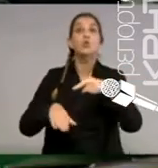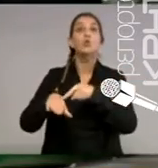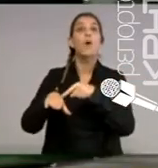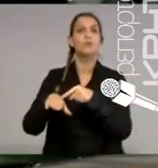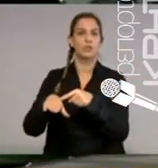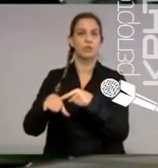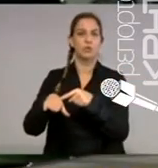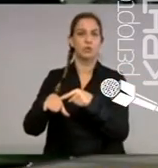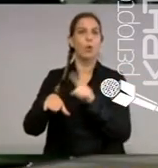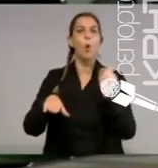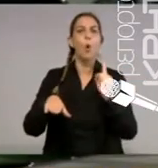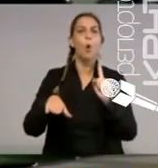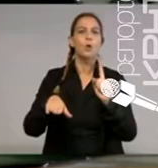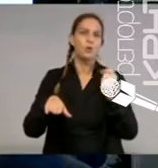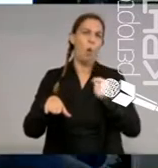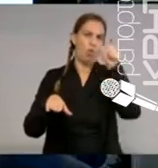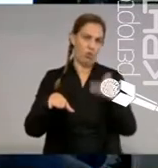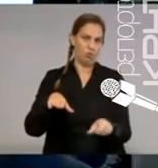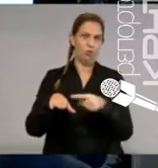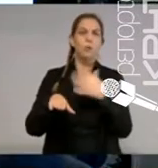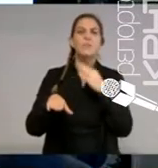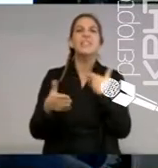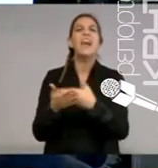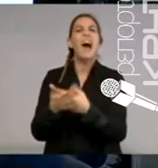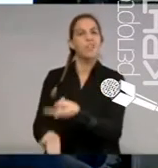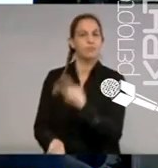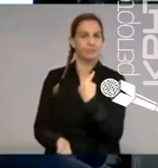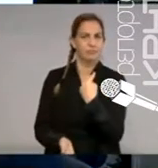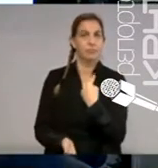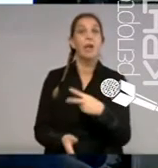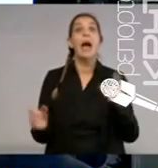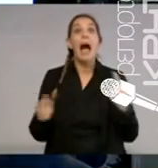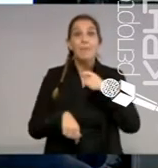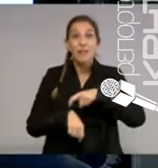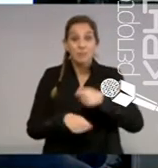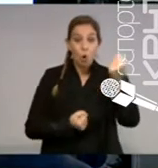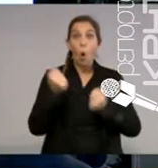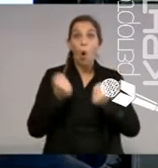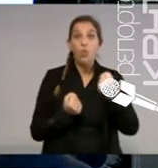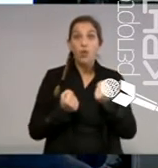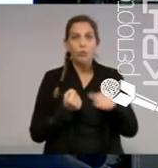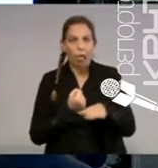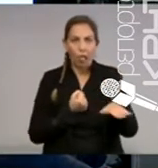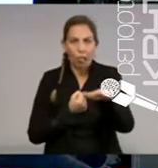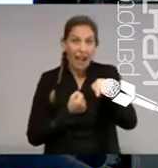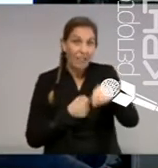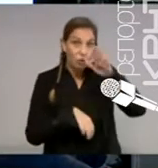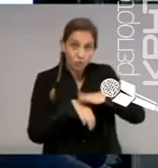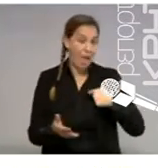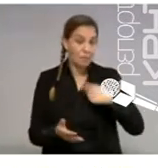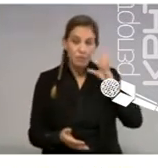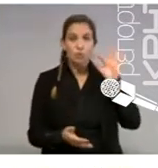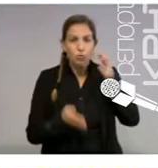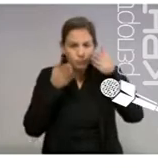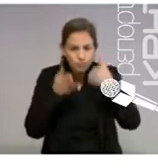του αυτοκίνητου. Όταν η οδηγική συμπεριφορά είναι υπεύθυνη για την παράβαση, τότε αυτός ο οποίος θα τιμωρείται θα είναι οδηγός.